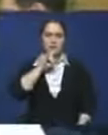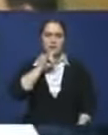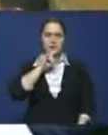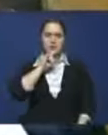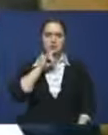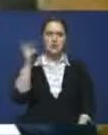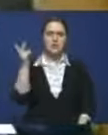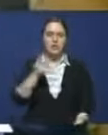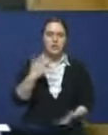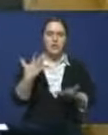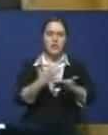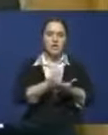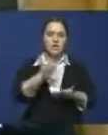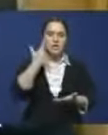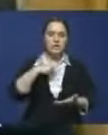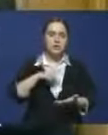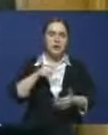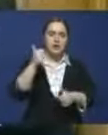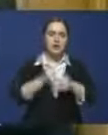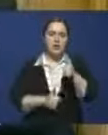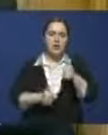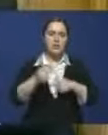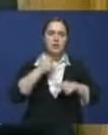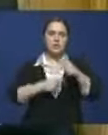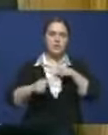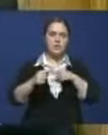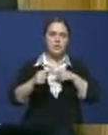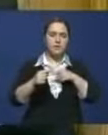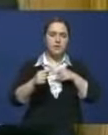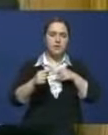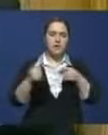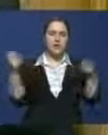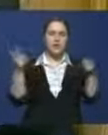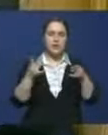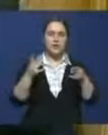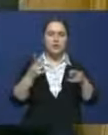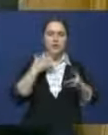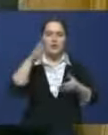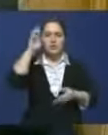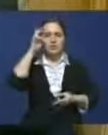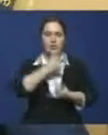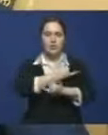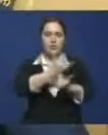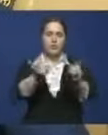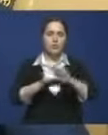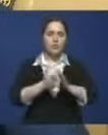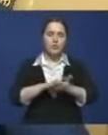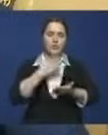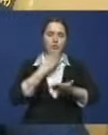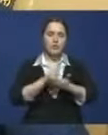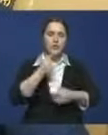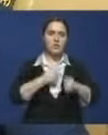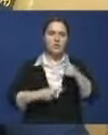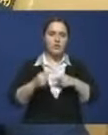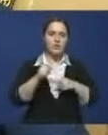встроиться, найти себя, каждому, везде, всюду, а нам и государству создавать условия для наших отечественных бизнесменов,